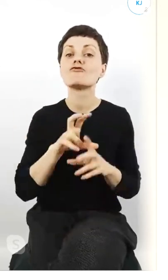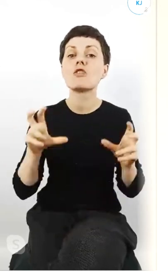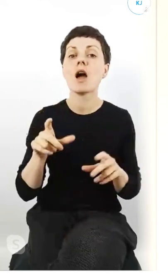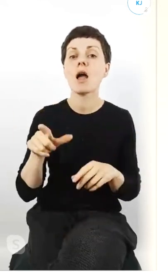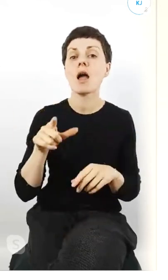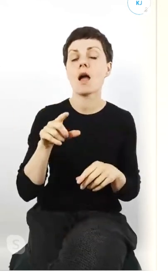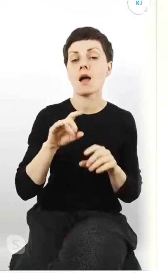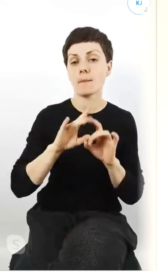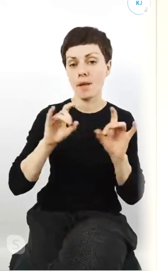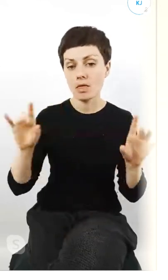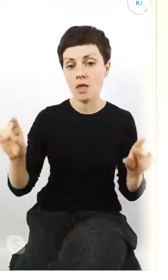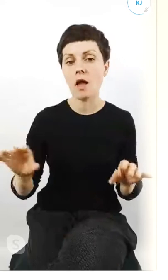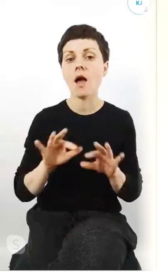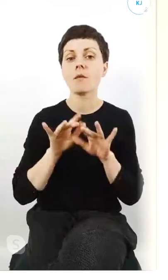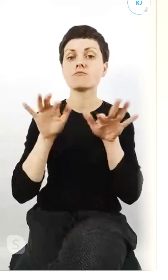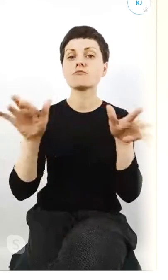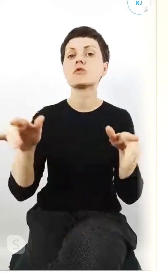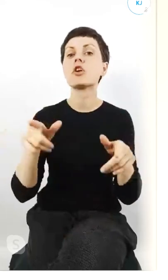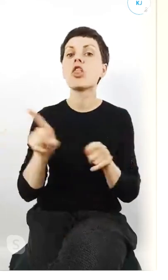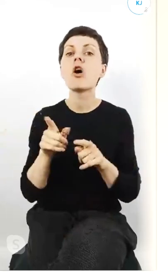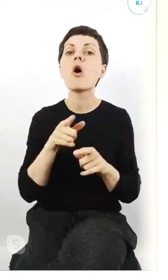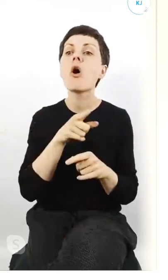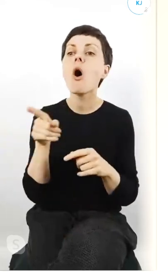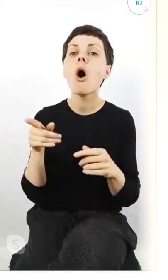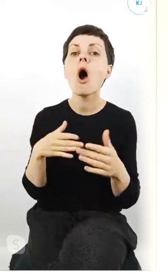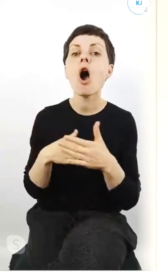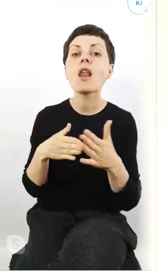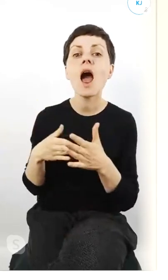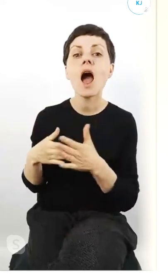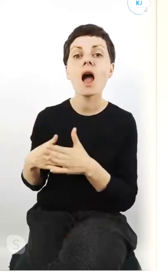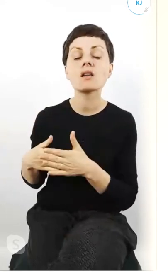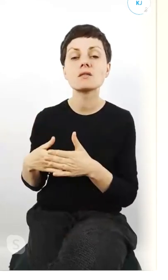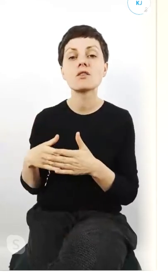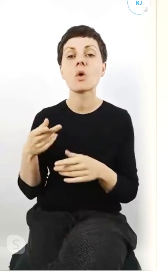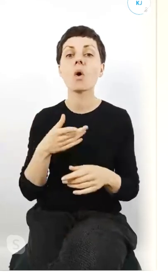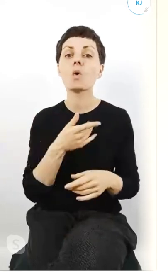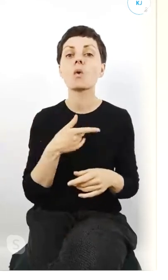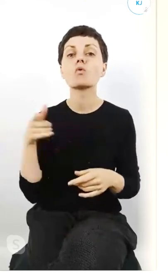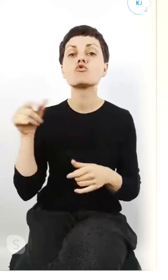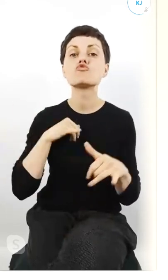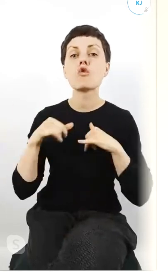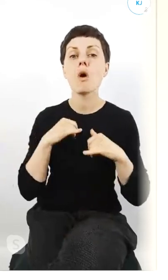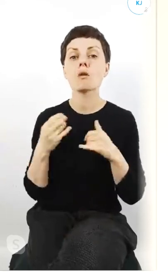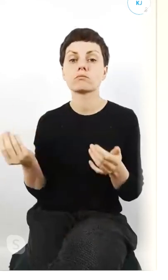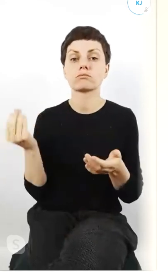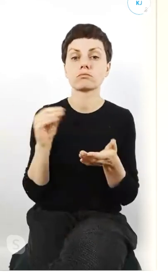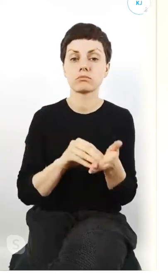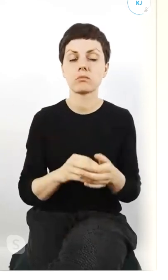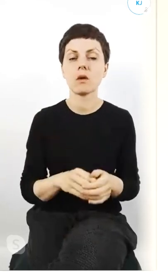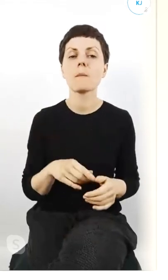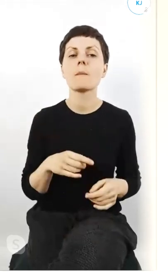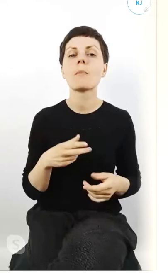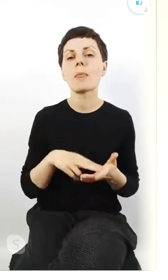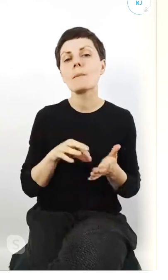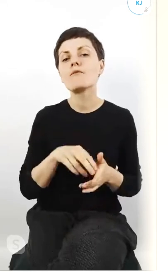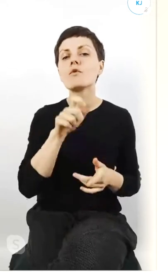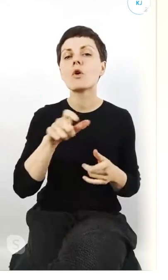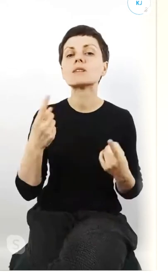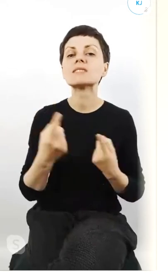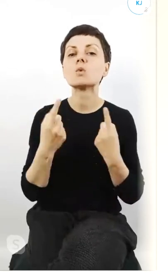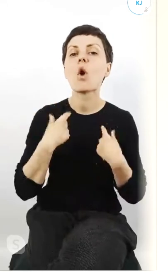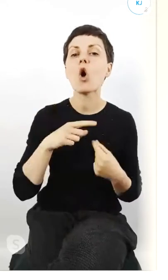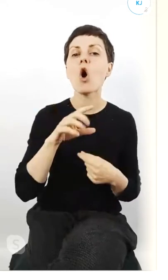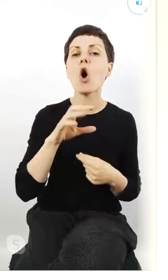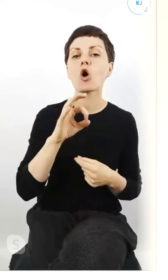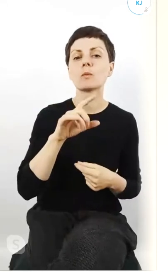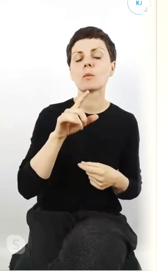ograniczeniach, które wprowadził rząd, bo podejrzewam, że sytuacja osób LGBT plus jest